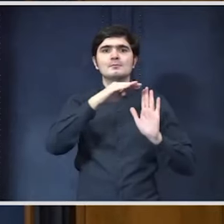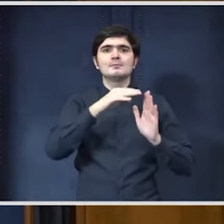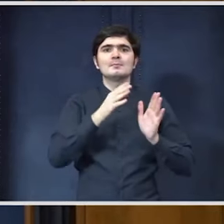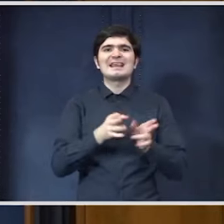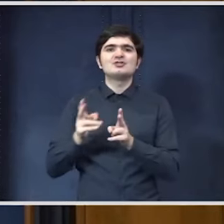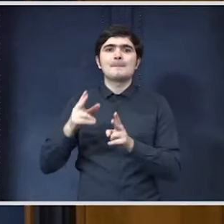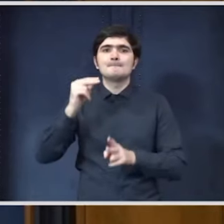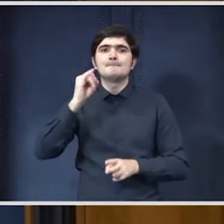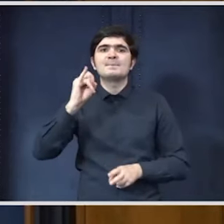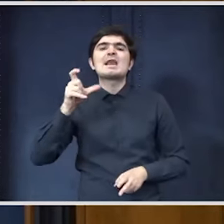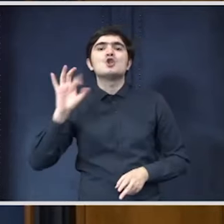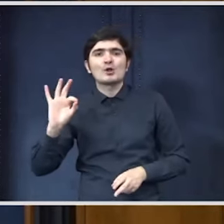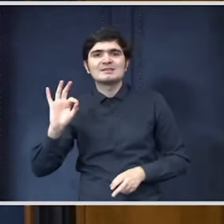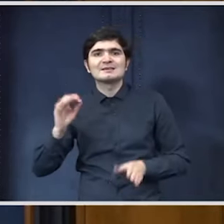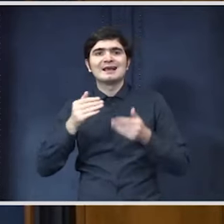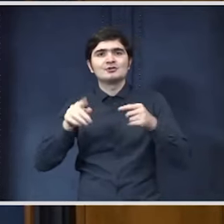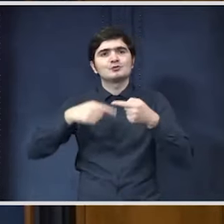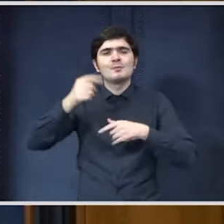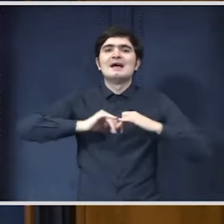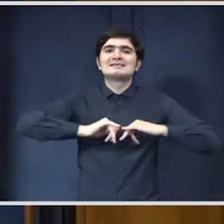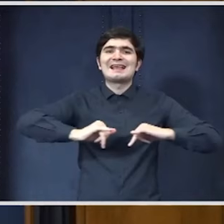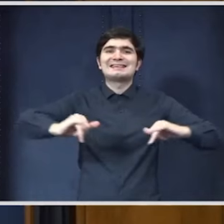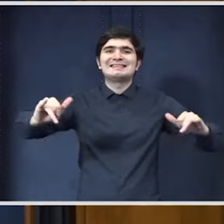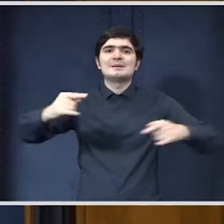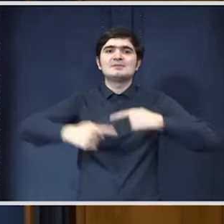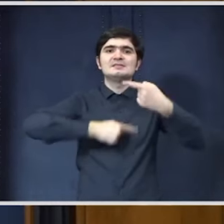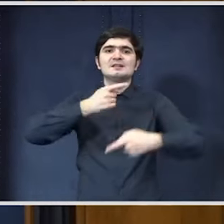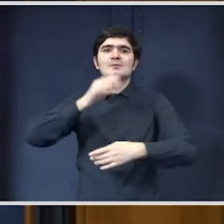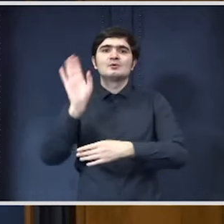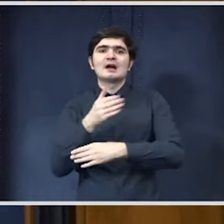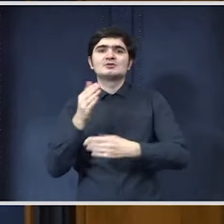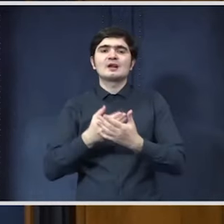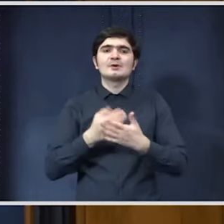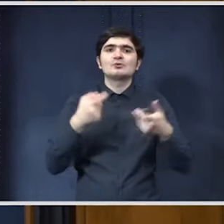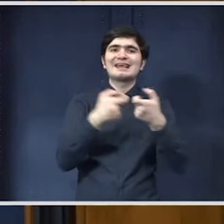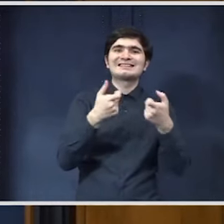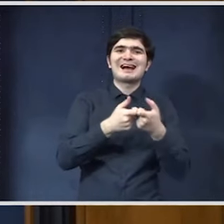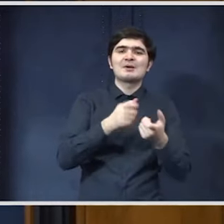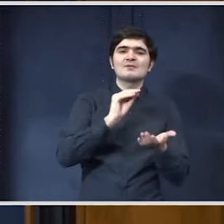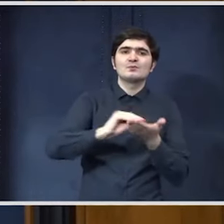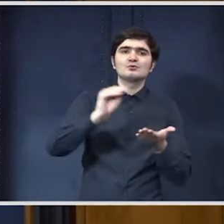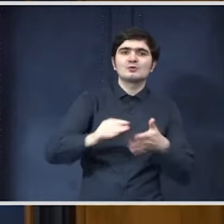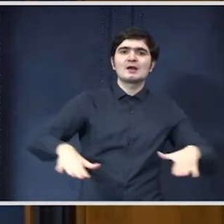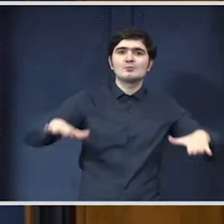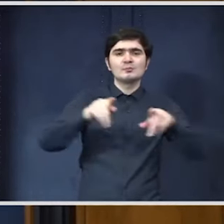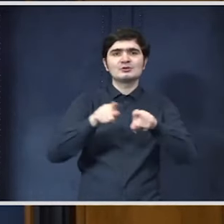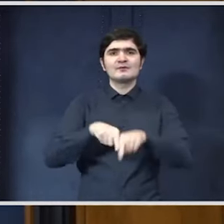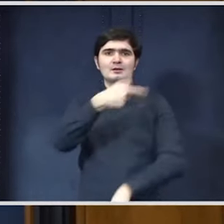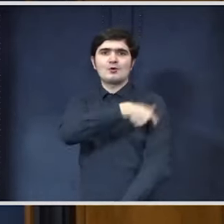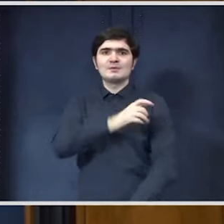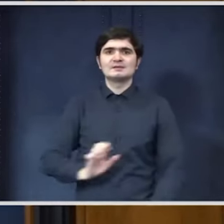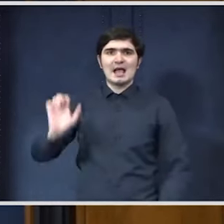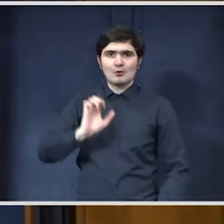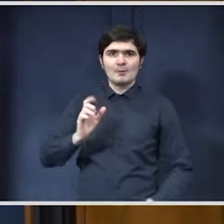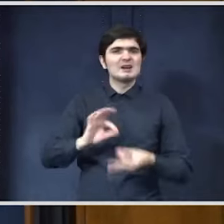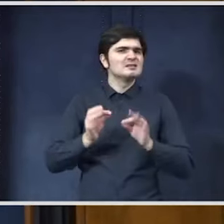început și apoi extinderea sistemul național de examen pentru funcționarii publici, în sistemul EPSO folosit de Comisia Europeană. Asta înseamnă